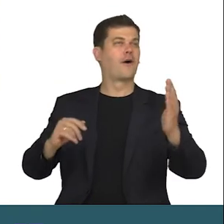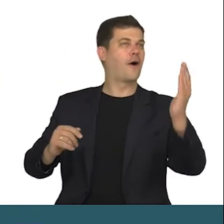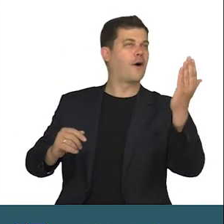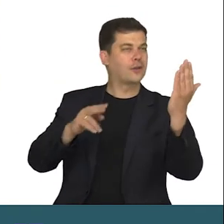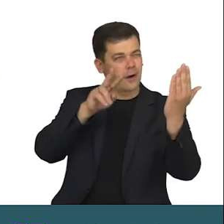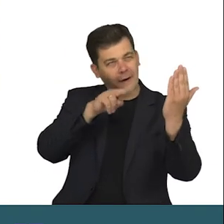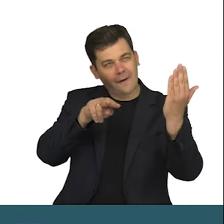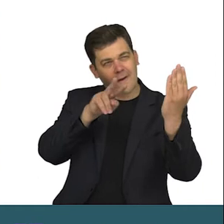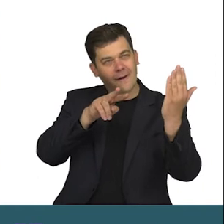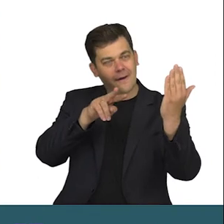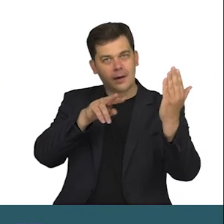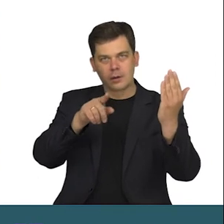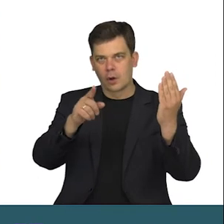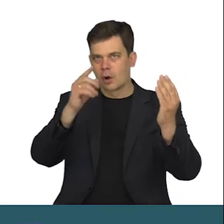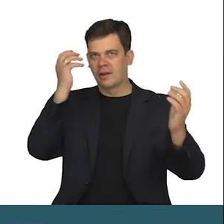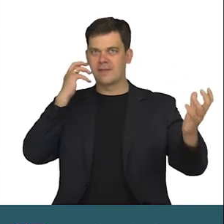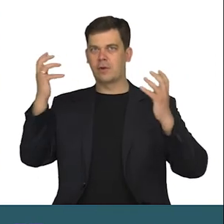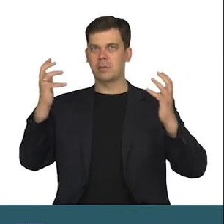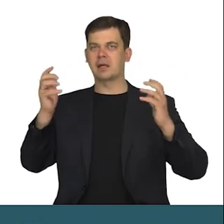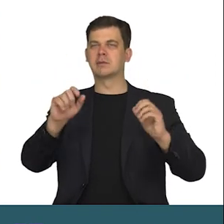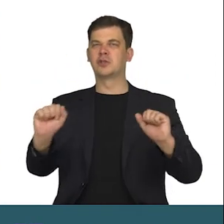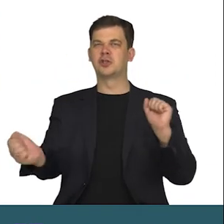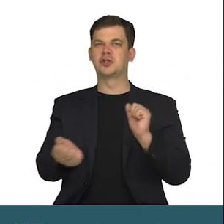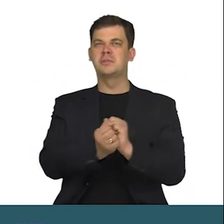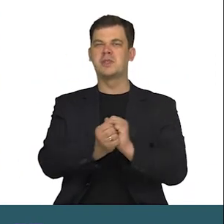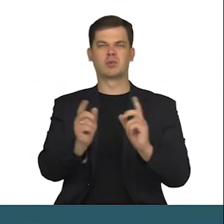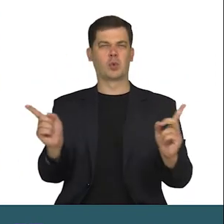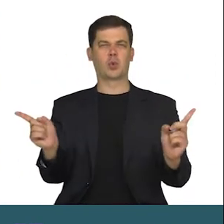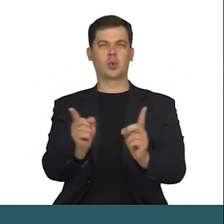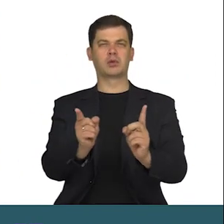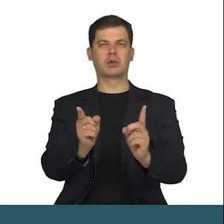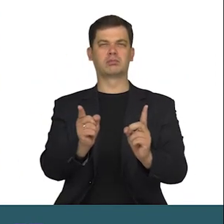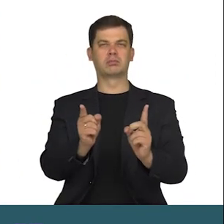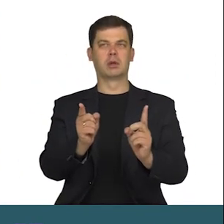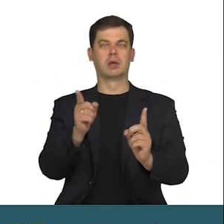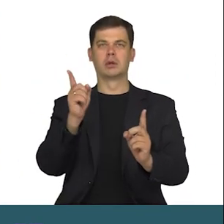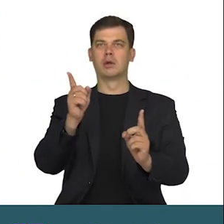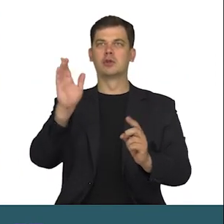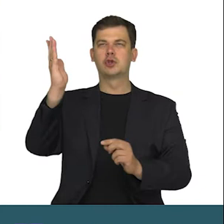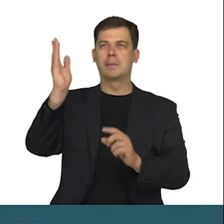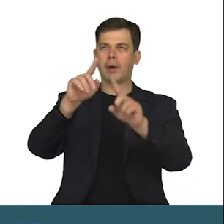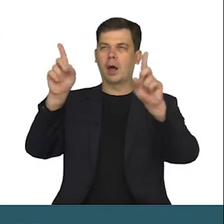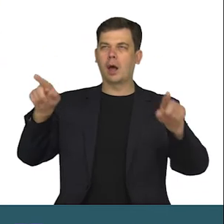Komunikaty są zimne Zwięzłe Za szybą